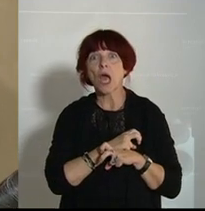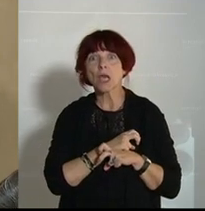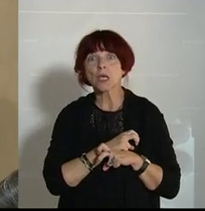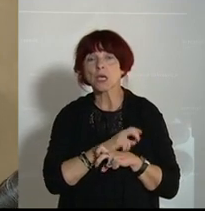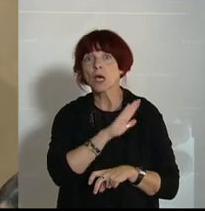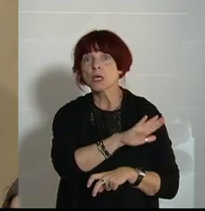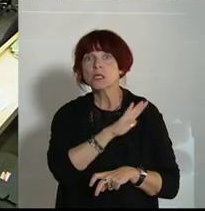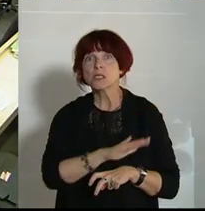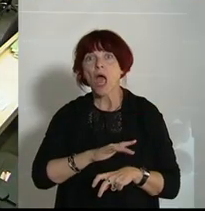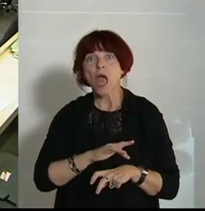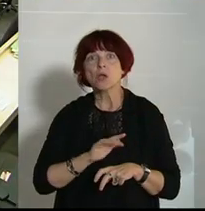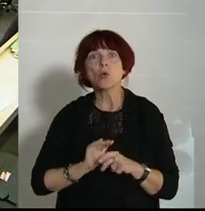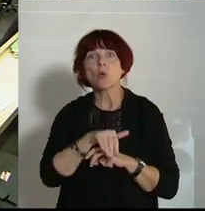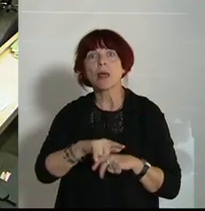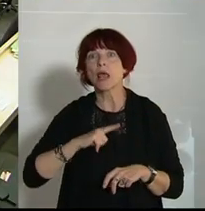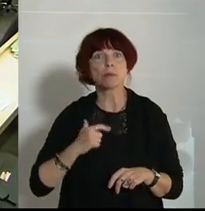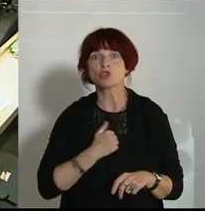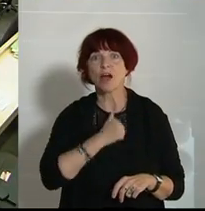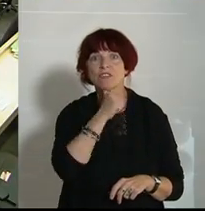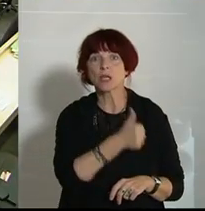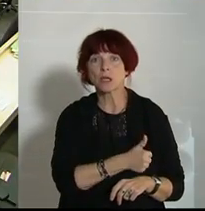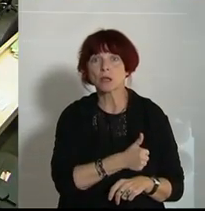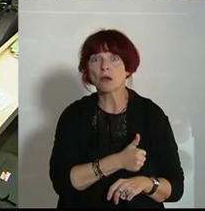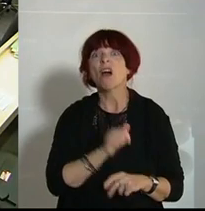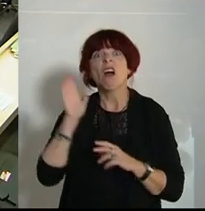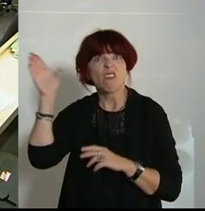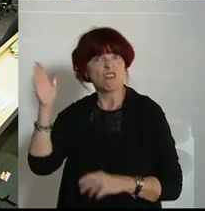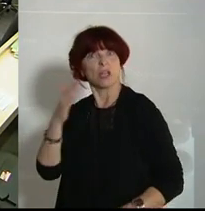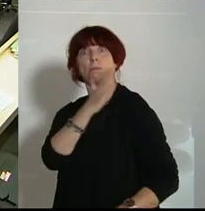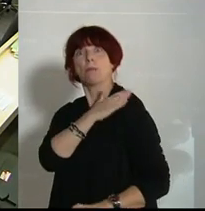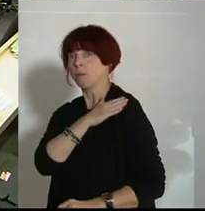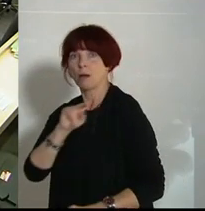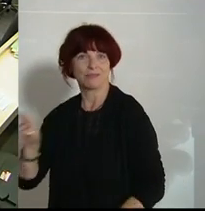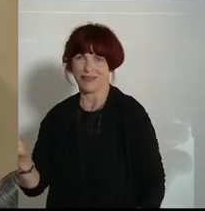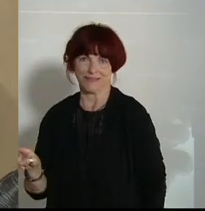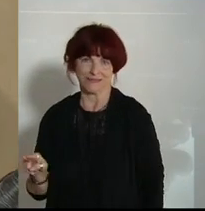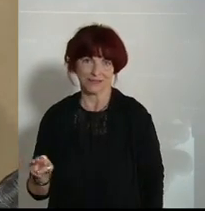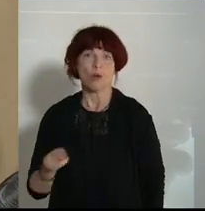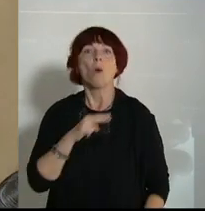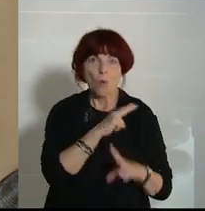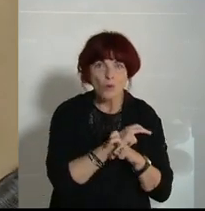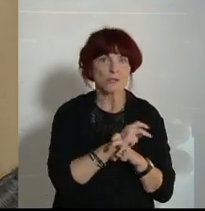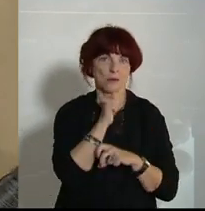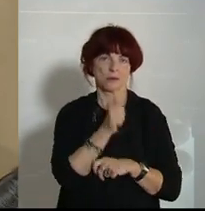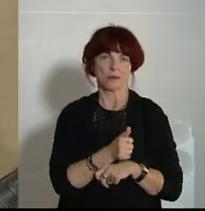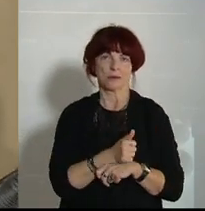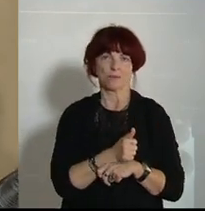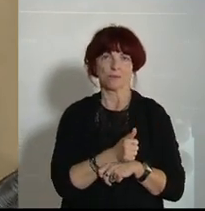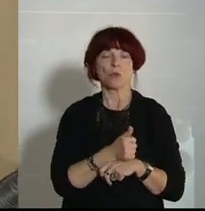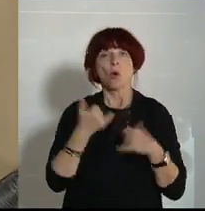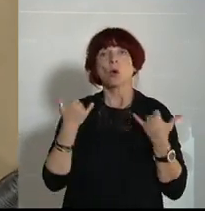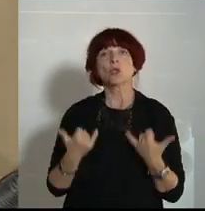Ihrer Existenz stehen, die werden Ihnen sicher nicht auf die Schulter klopfen, Herr Blümel. Und dann liest man jetzt ganz